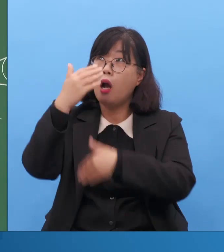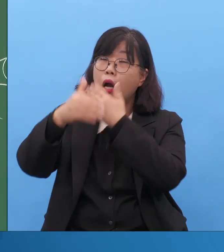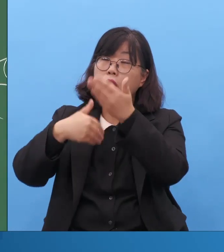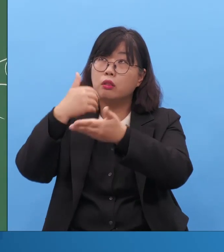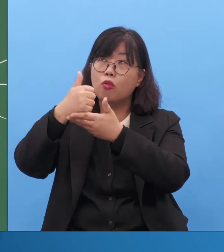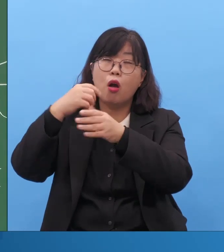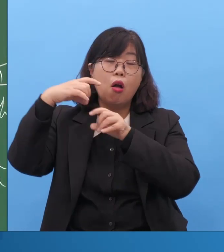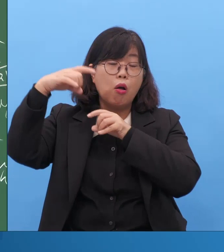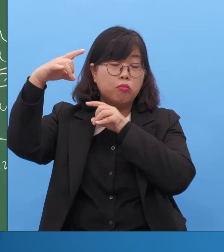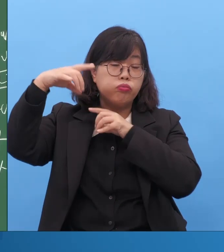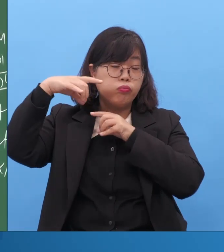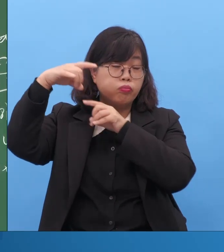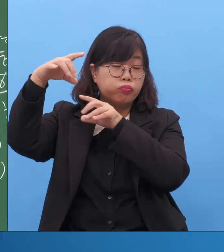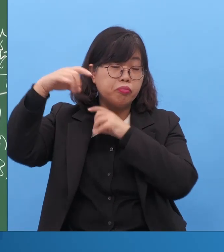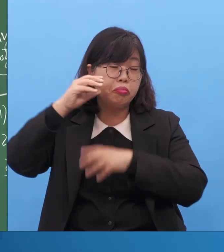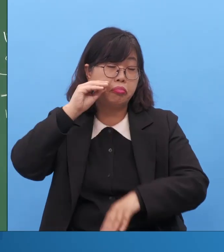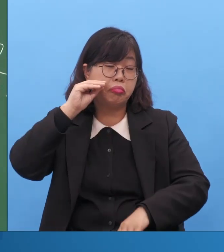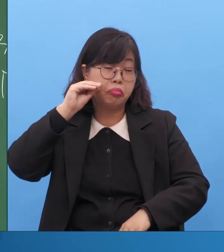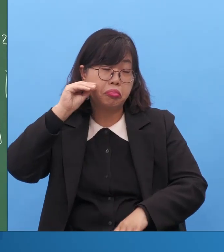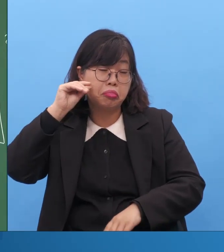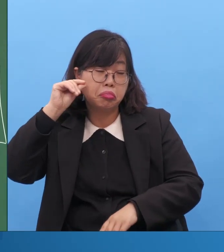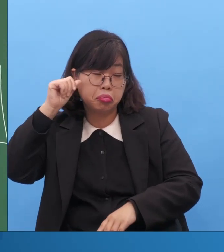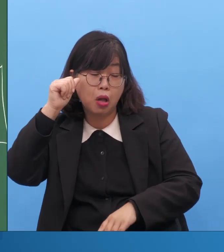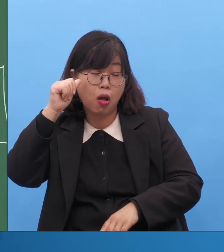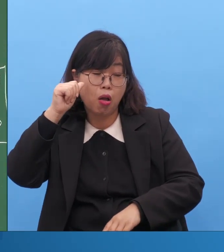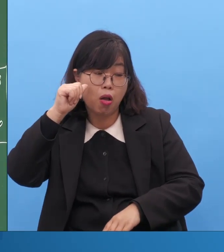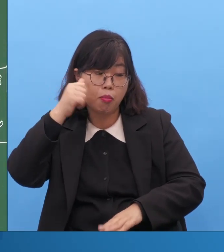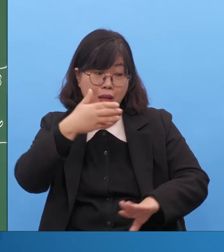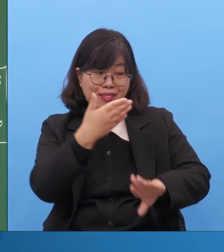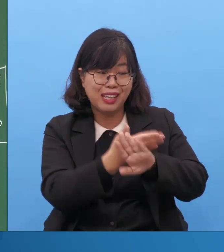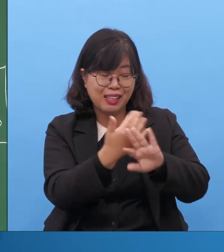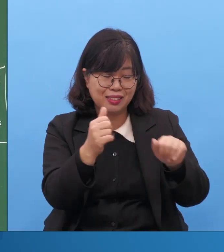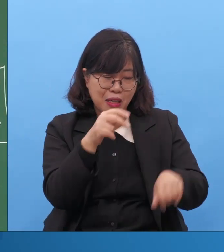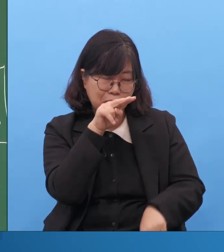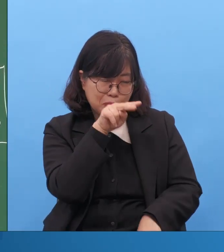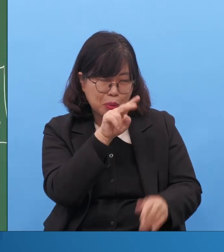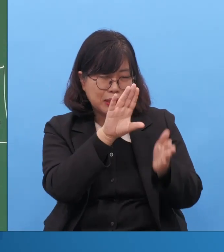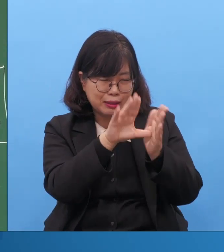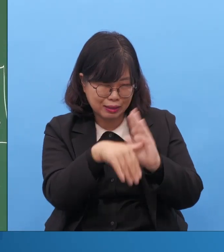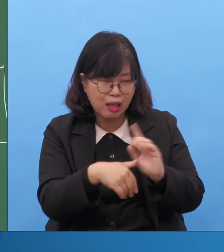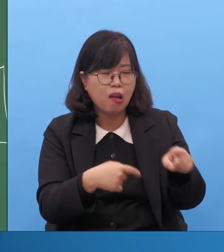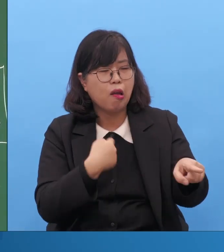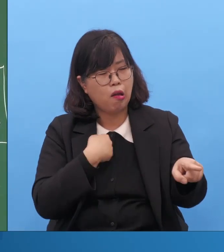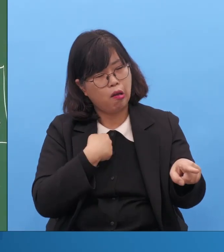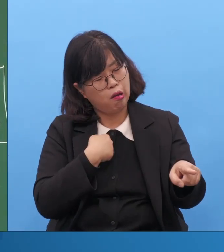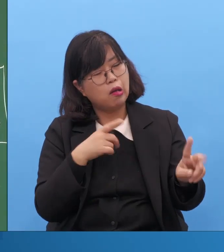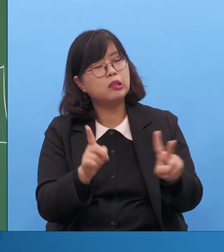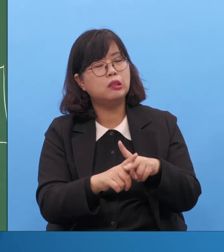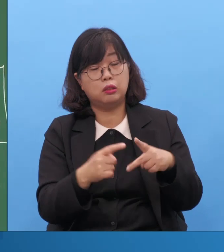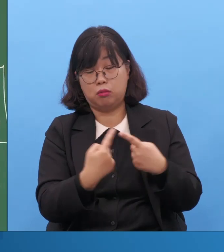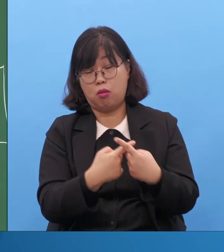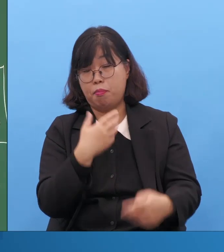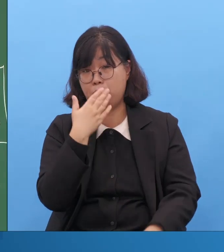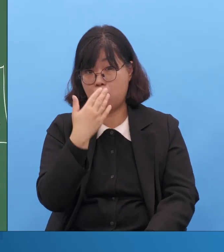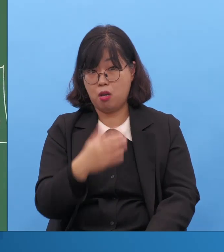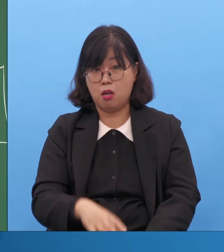저는 이 복음의 축복을 하고 전도운동하면서 늘 느끼는 게요. 장모님들이나 여러분들을 보면